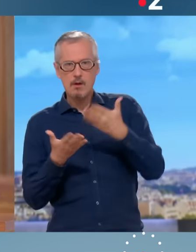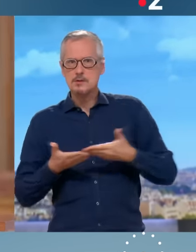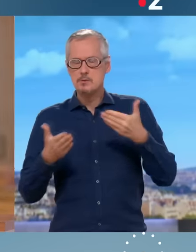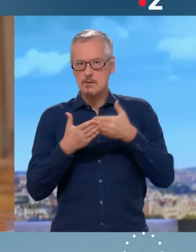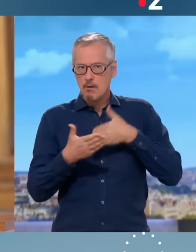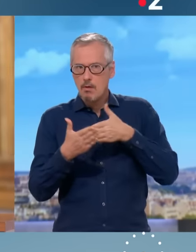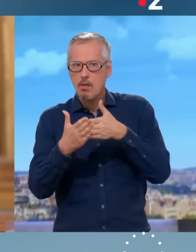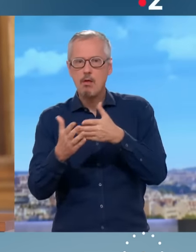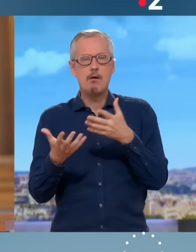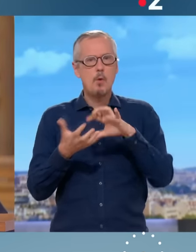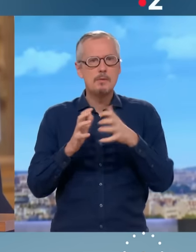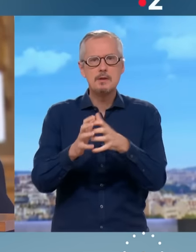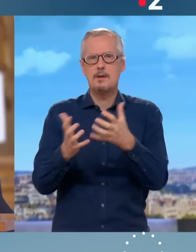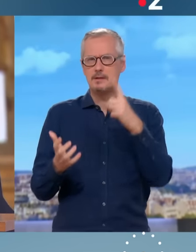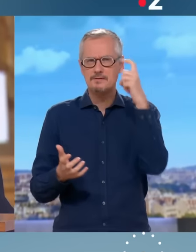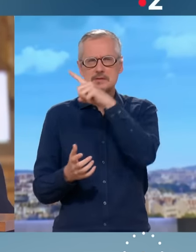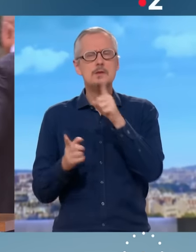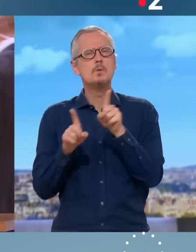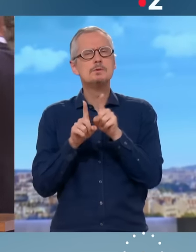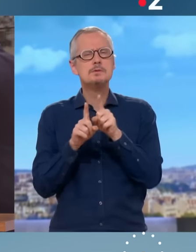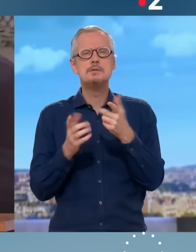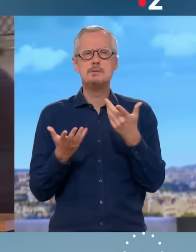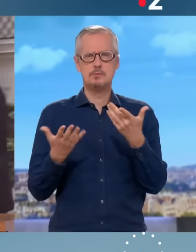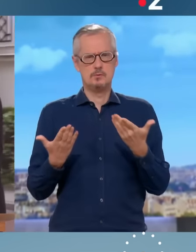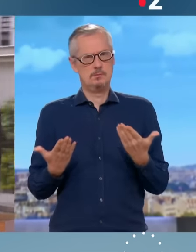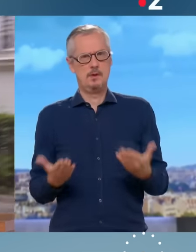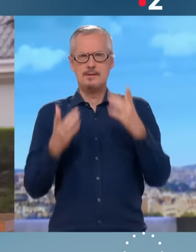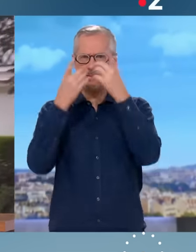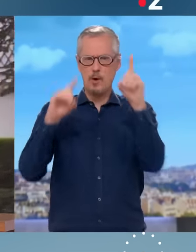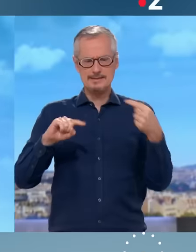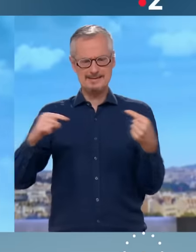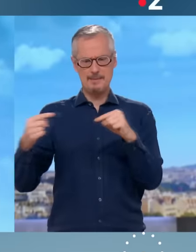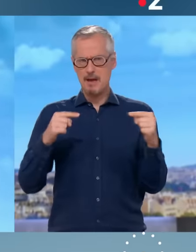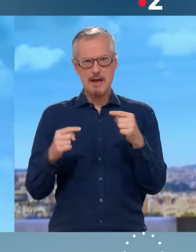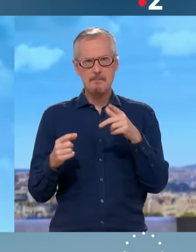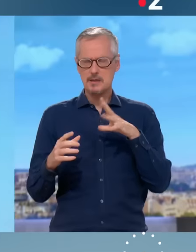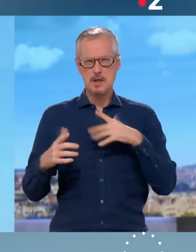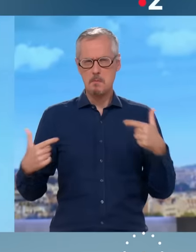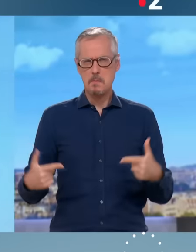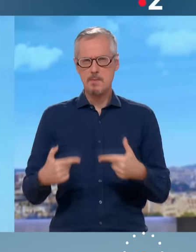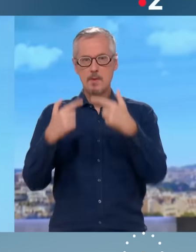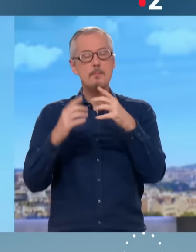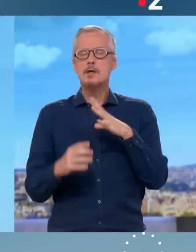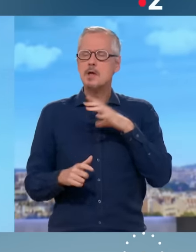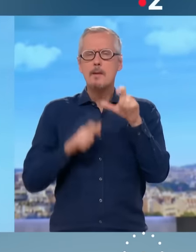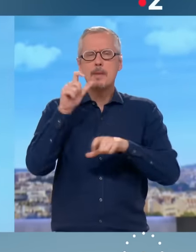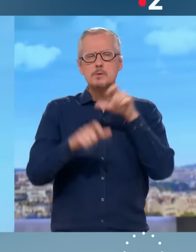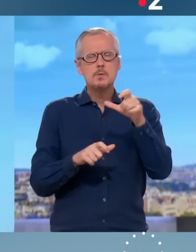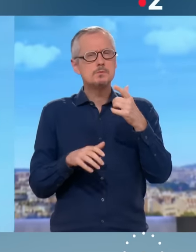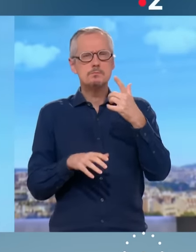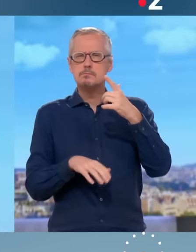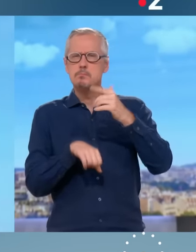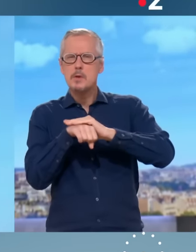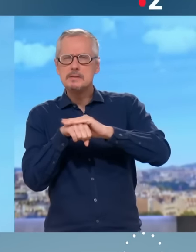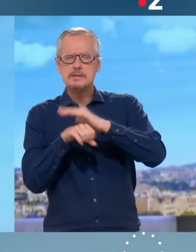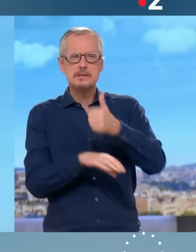problème de la dégradation du débat démocratique dans notre pays ? C'est ça qu'il veut corriger, justement. les mêmes idées politiques qui ont été méprisées, qui ont